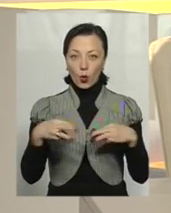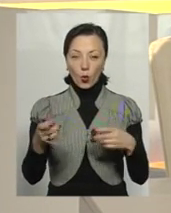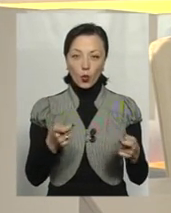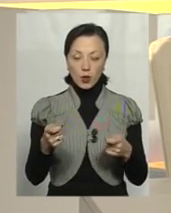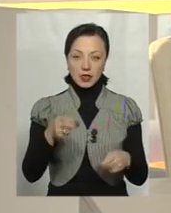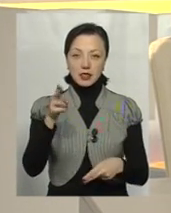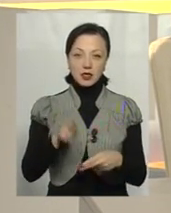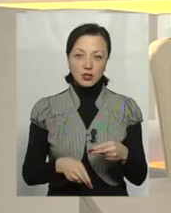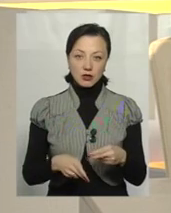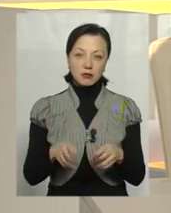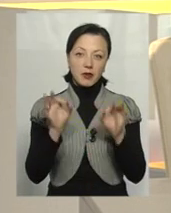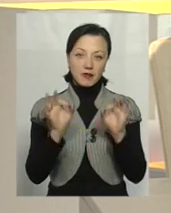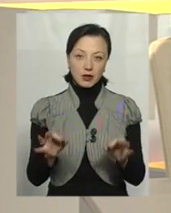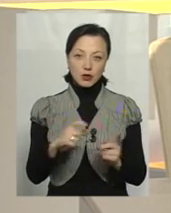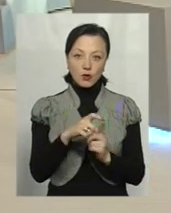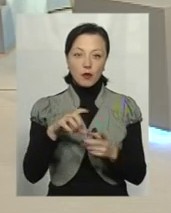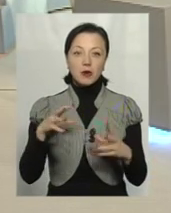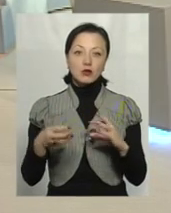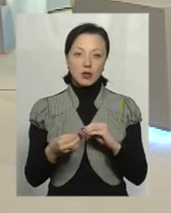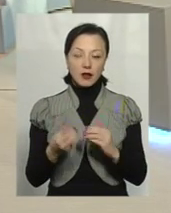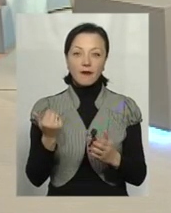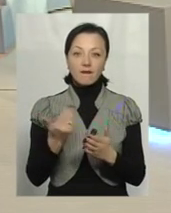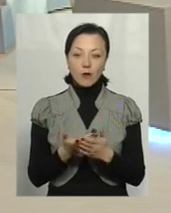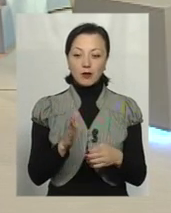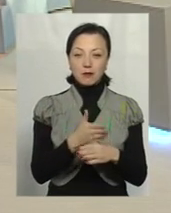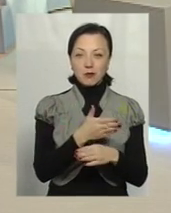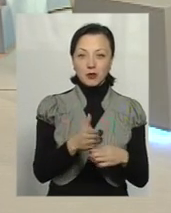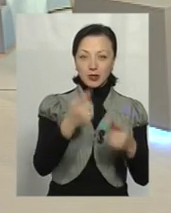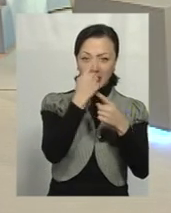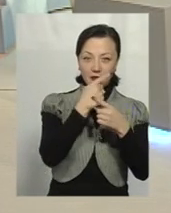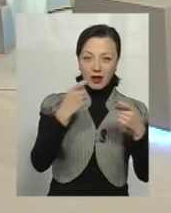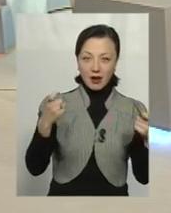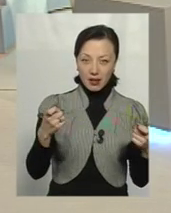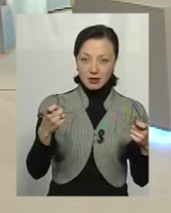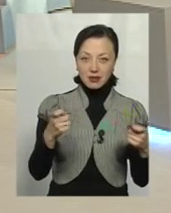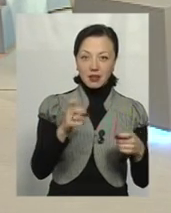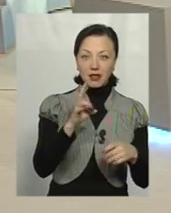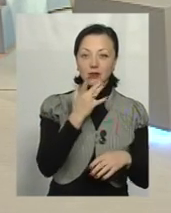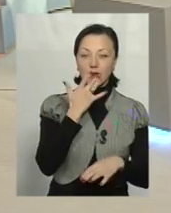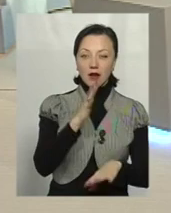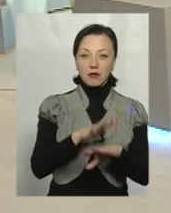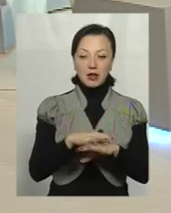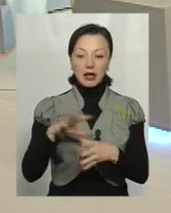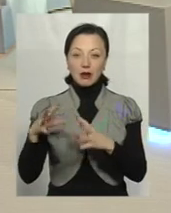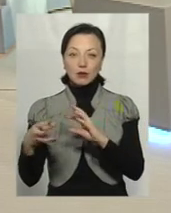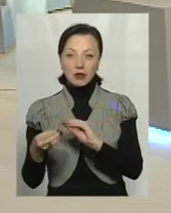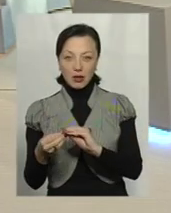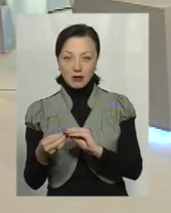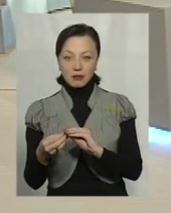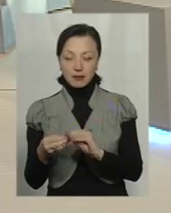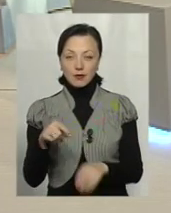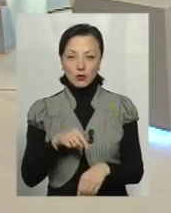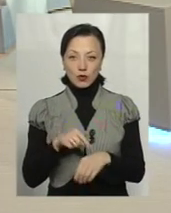закінчили дуже справедливо словом «результат». Так от, між деклараціями нашого уряду, як і НБУ, і результатом ми